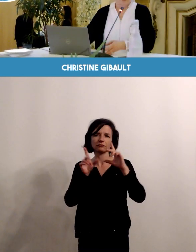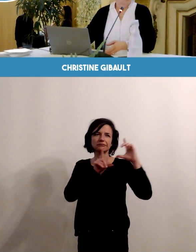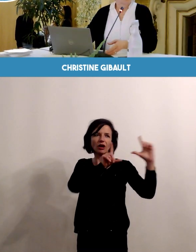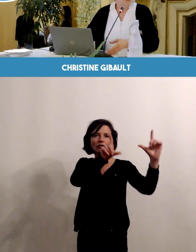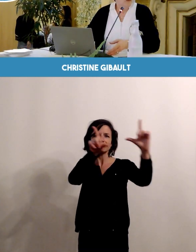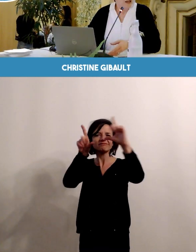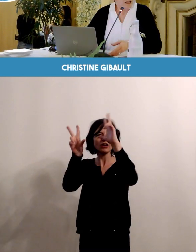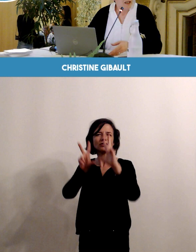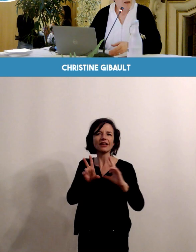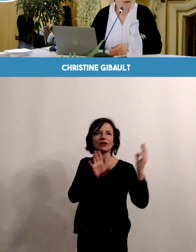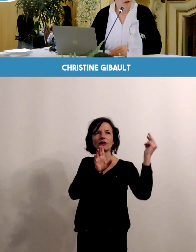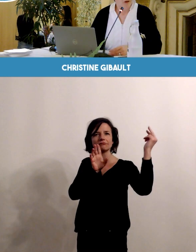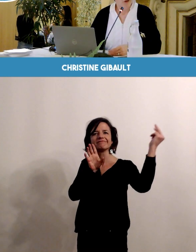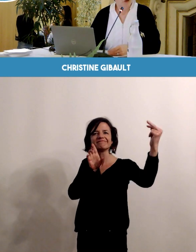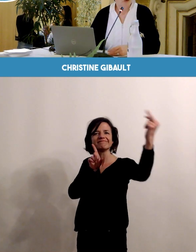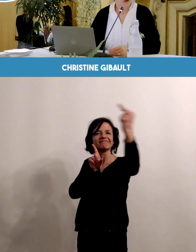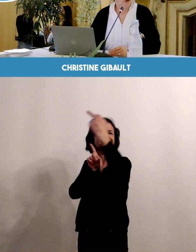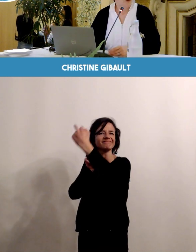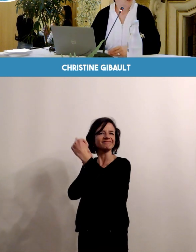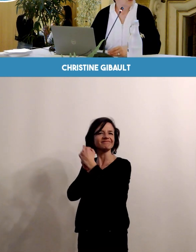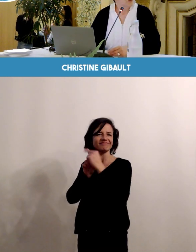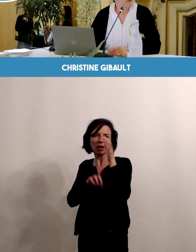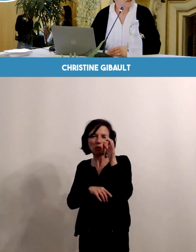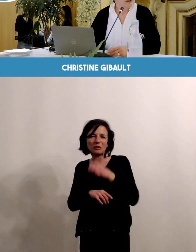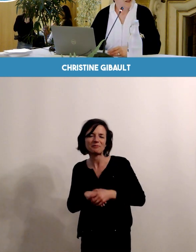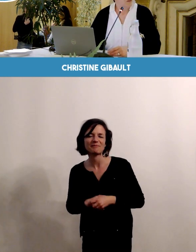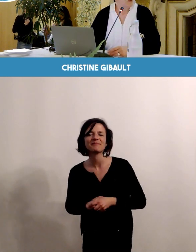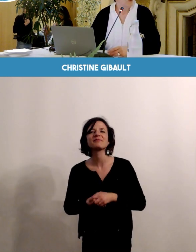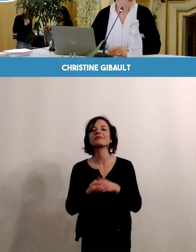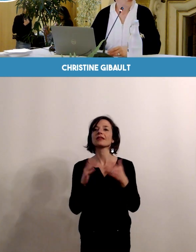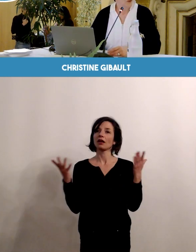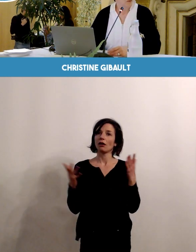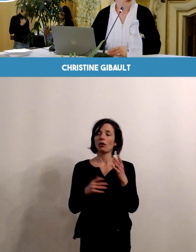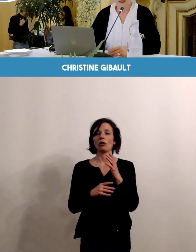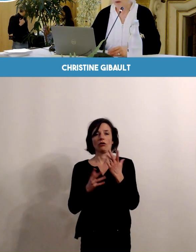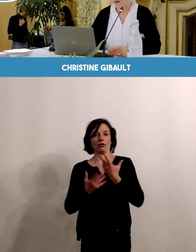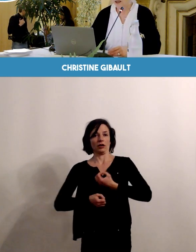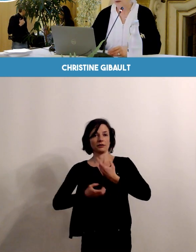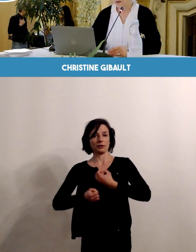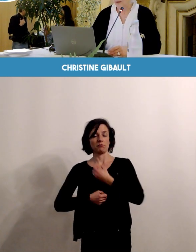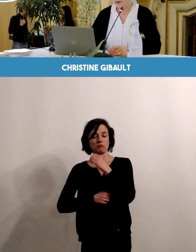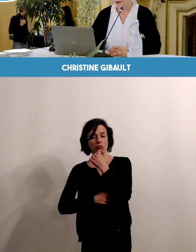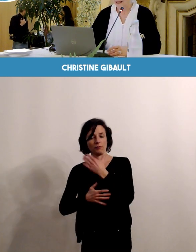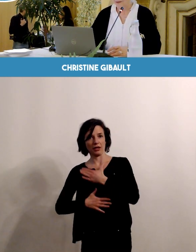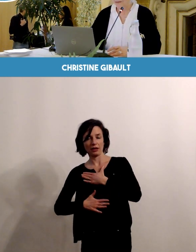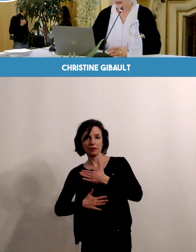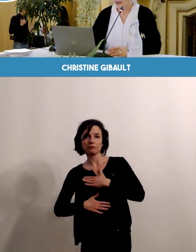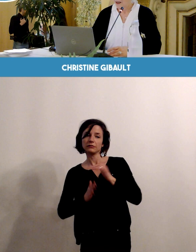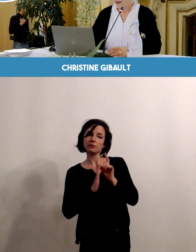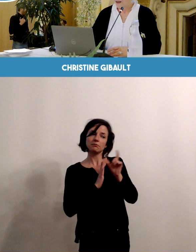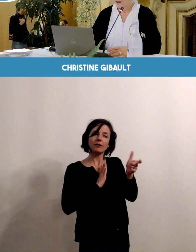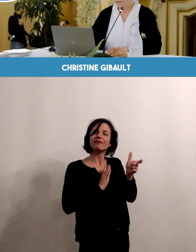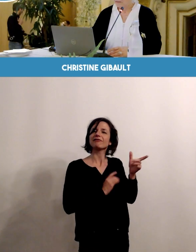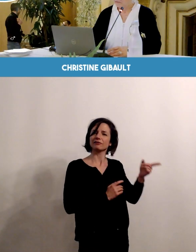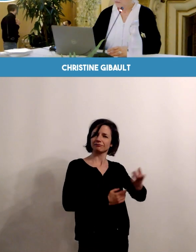Alors nous allons parler en deux temps. Je vais démarrer et puis Franck Perrotin prendra le relais.